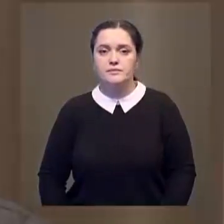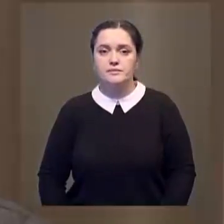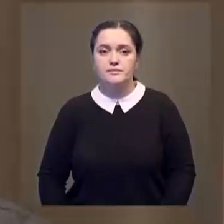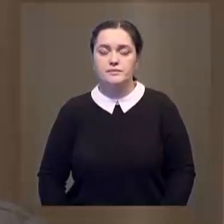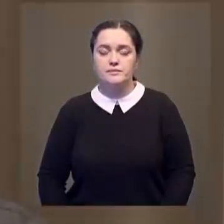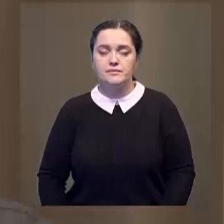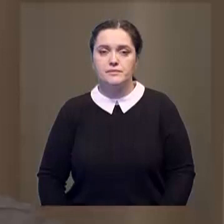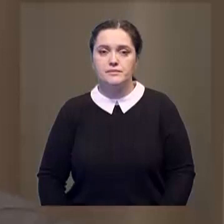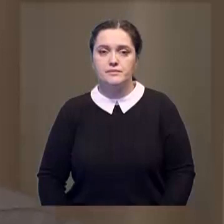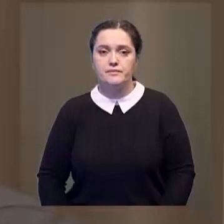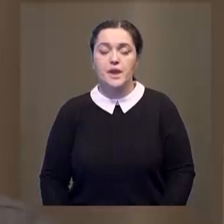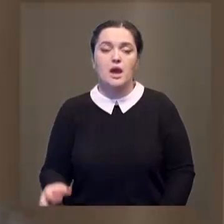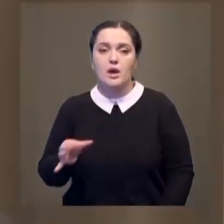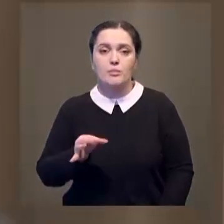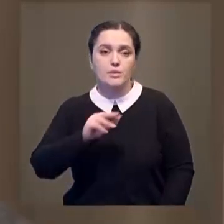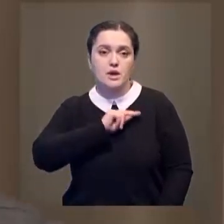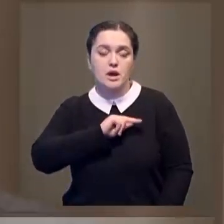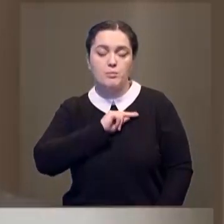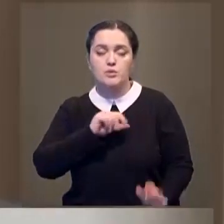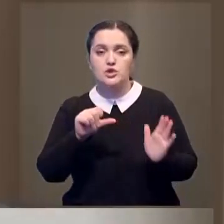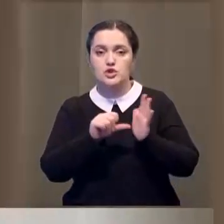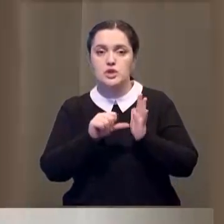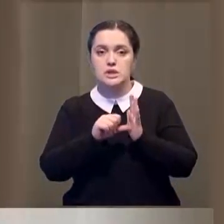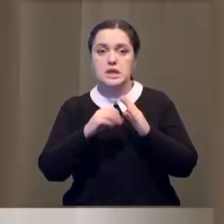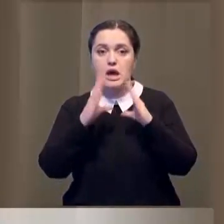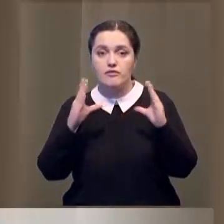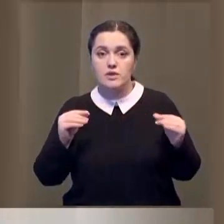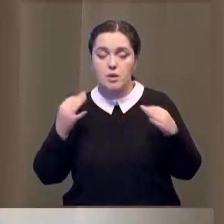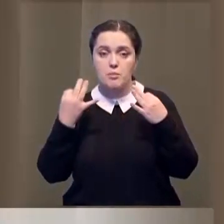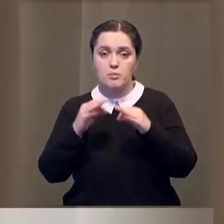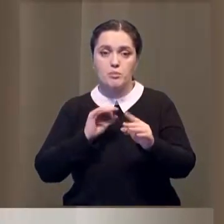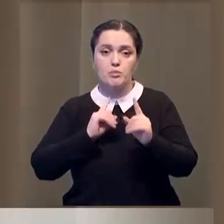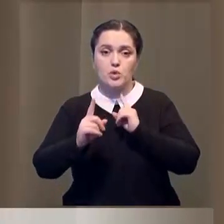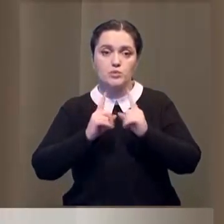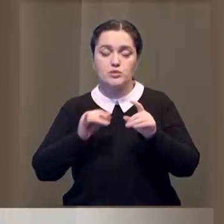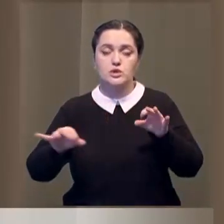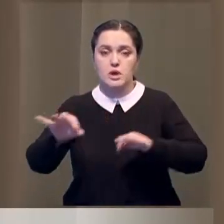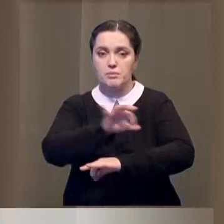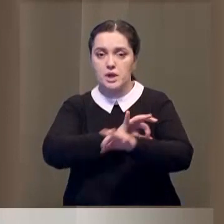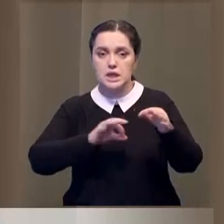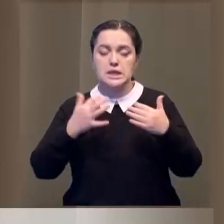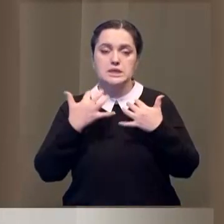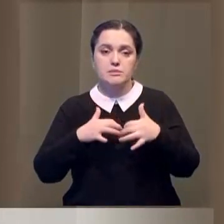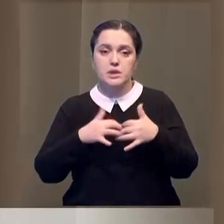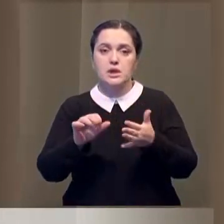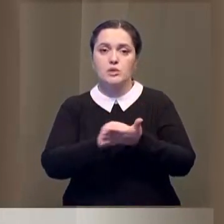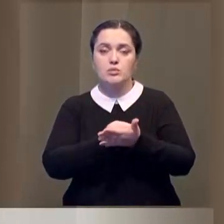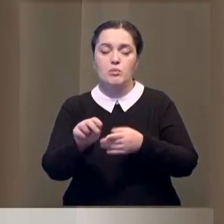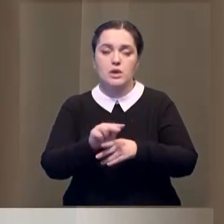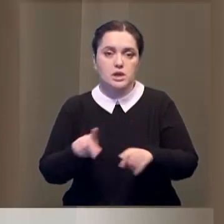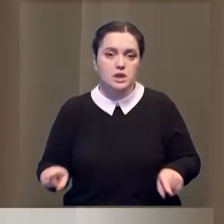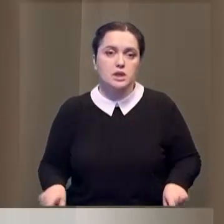По области функционируют 6 автомобильных пропусков. Начата разработка проектно-сметной документации на реконструкцию и